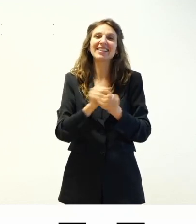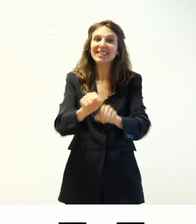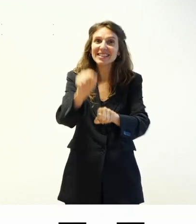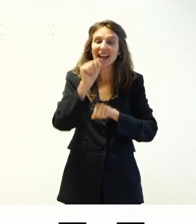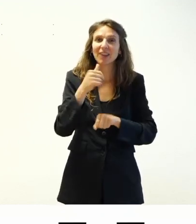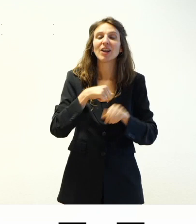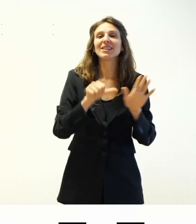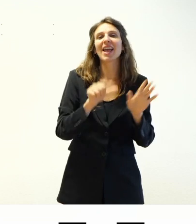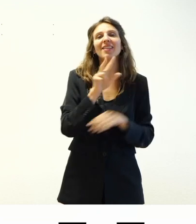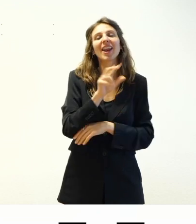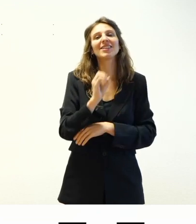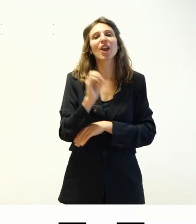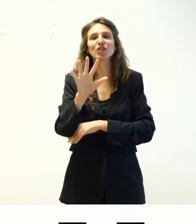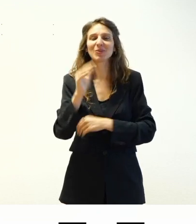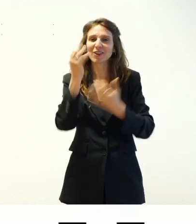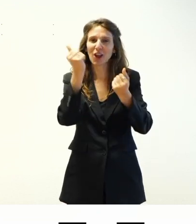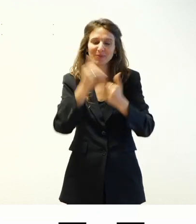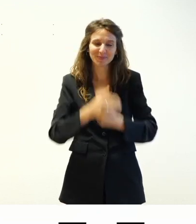6305 ciao